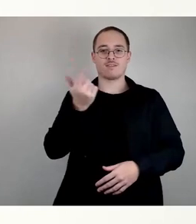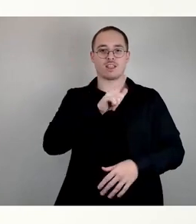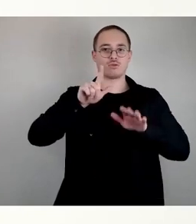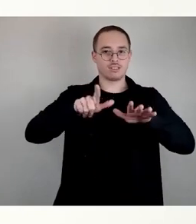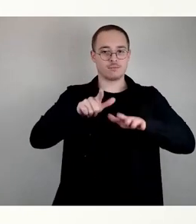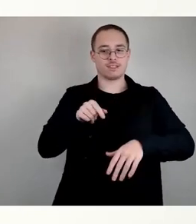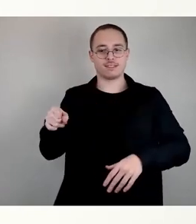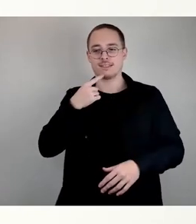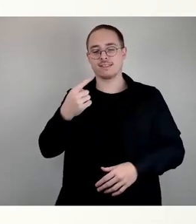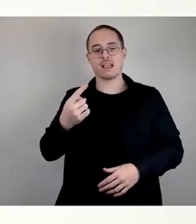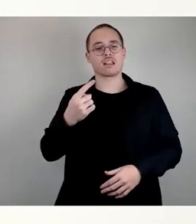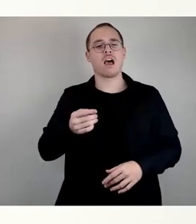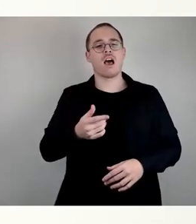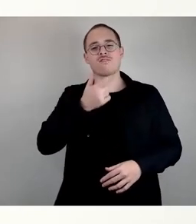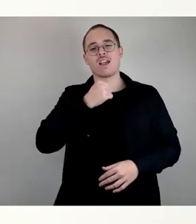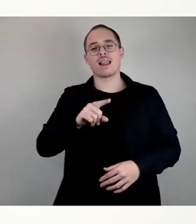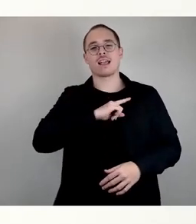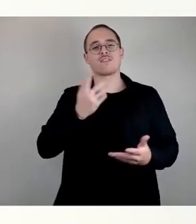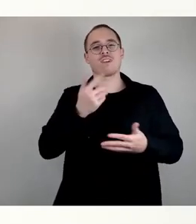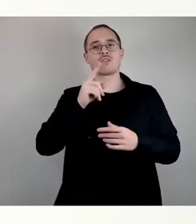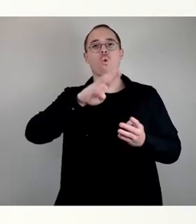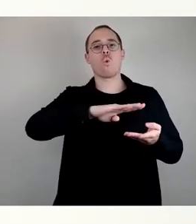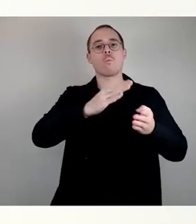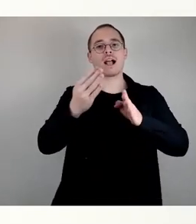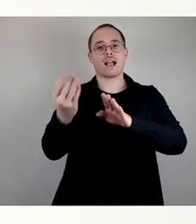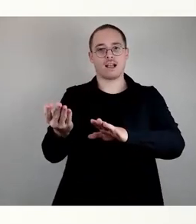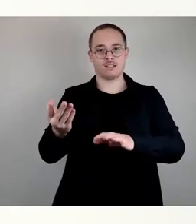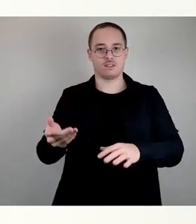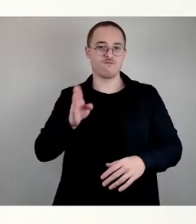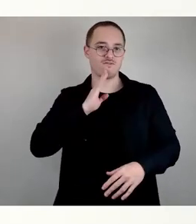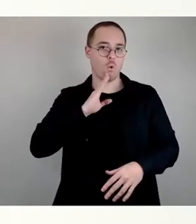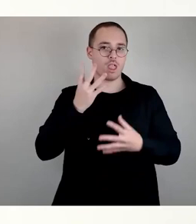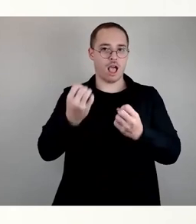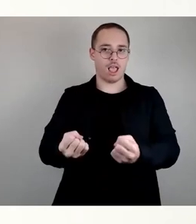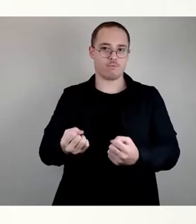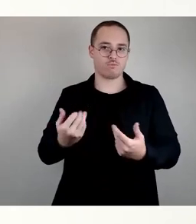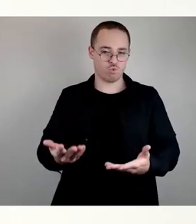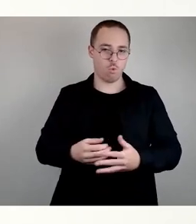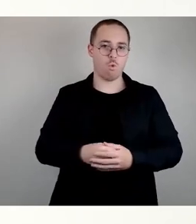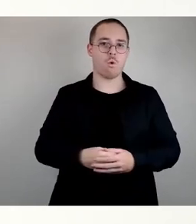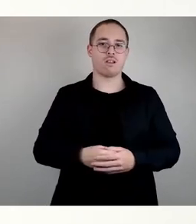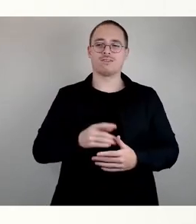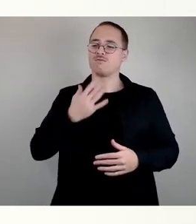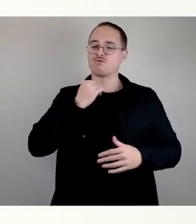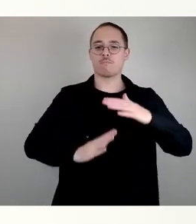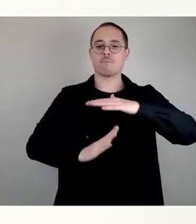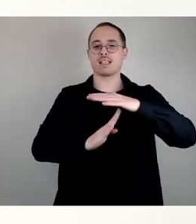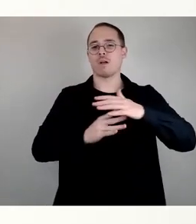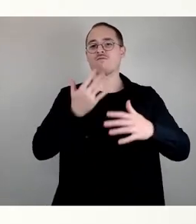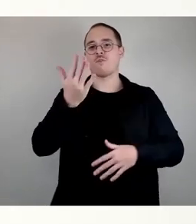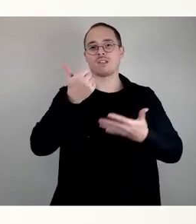Kapazität der Geflüchteten sozusagen in der Regel auf 65 Personen begrenzen. Also möglichst